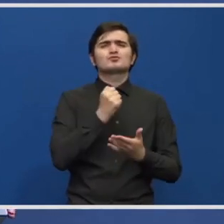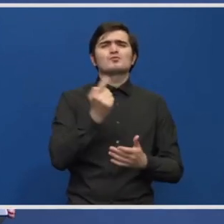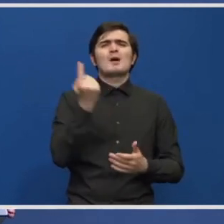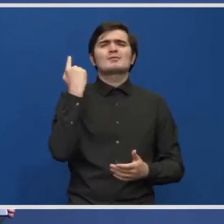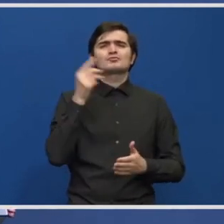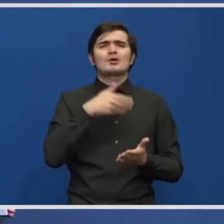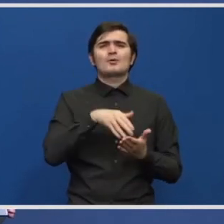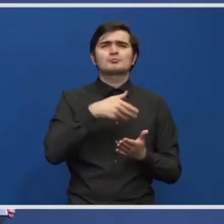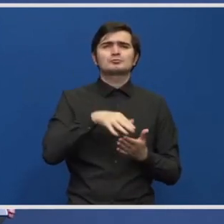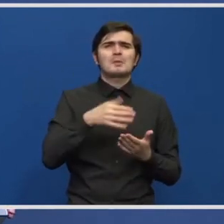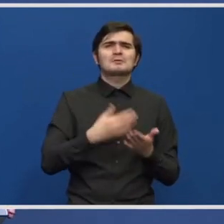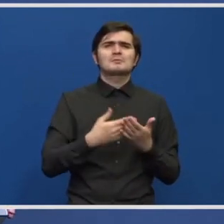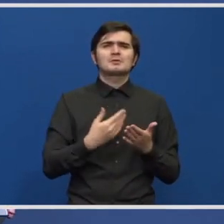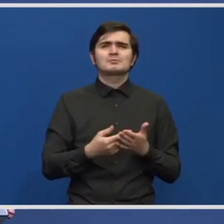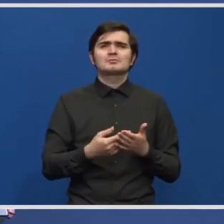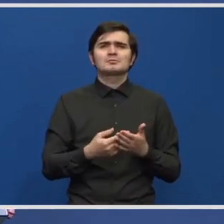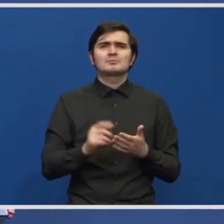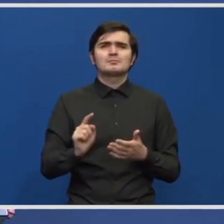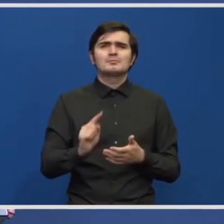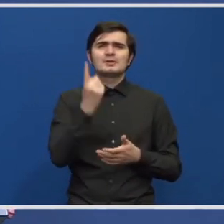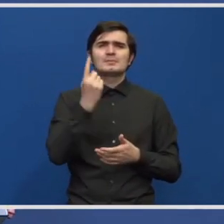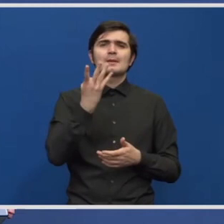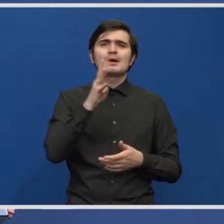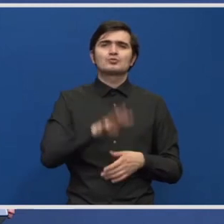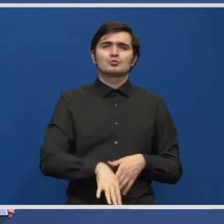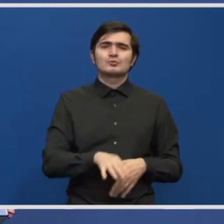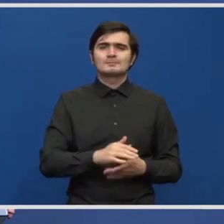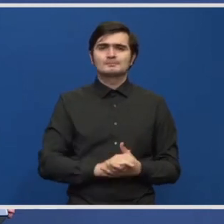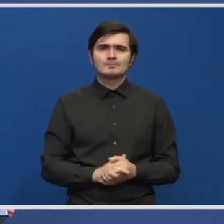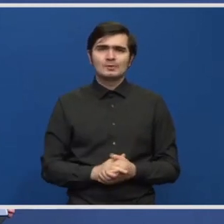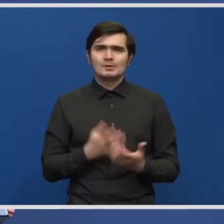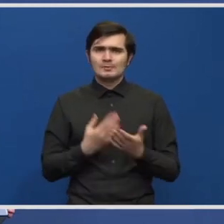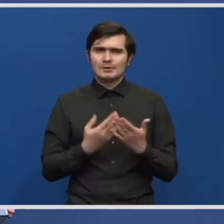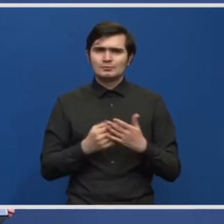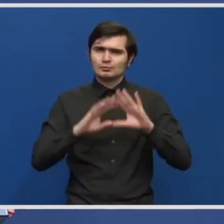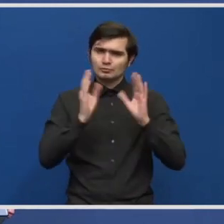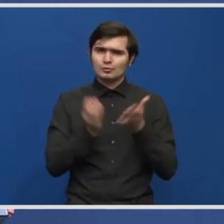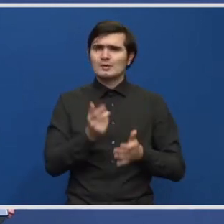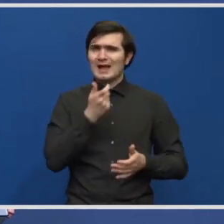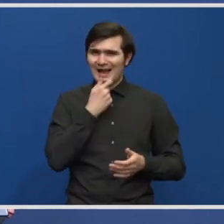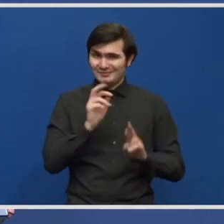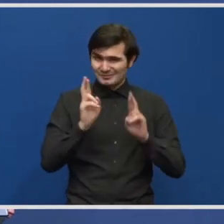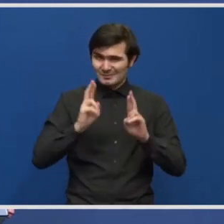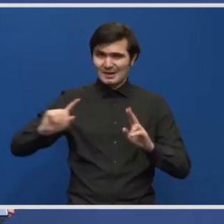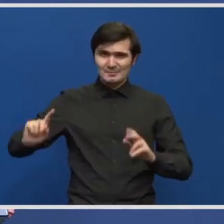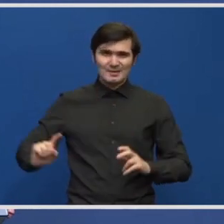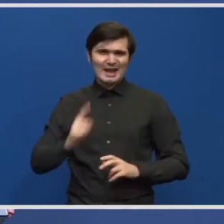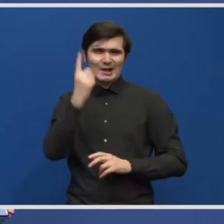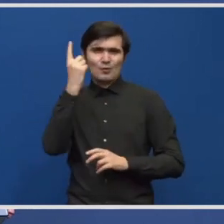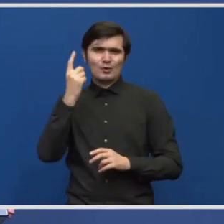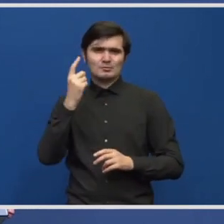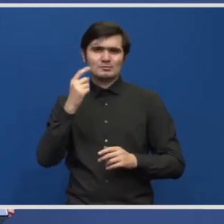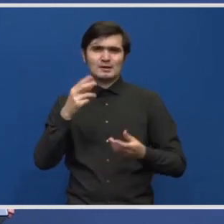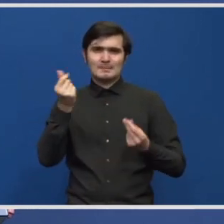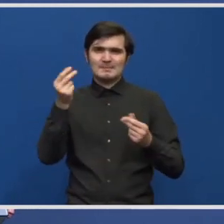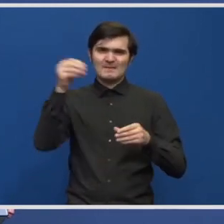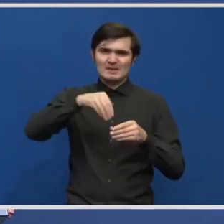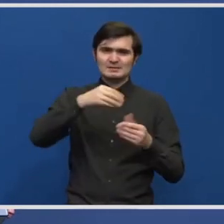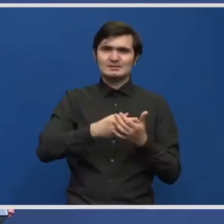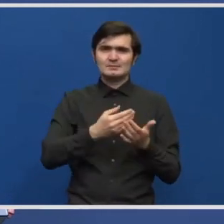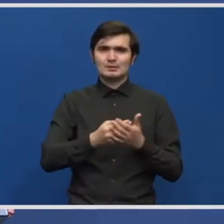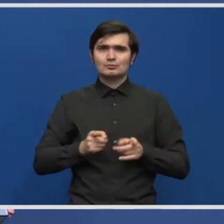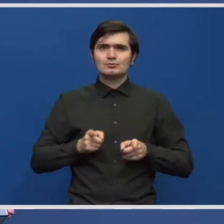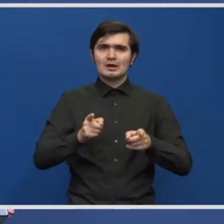atunci consumată pe primele patru luni. Pe întregul an sperăm să avem recordul absolut de investiții în autostrăzi și căi